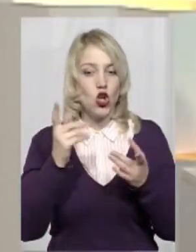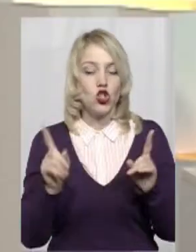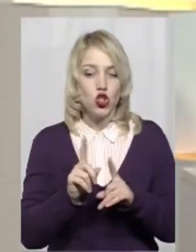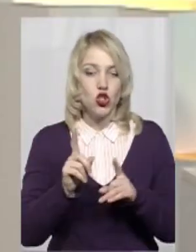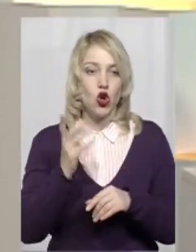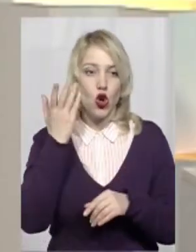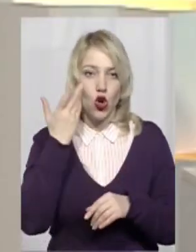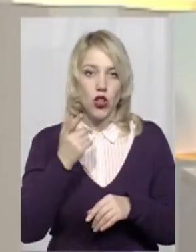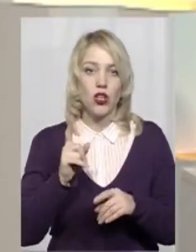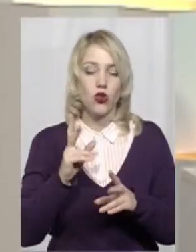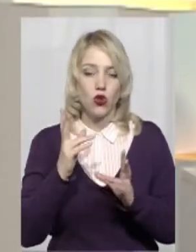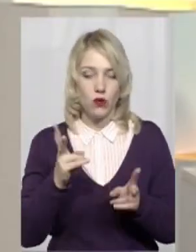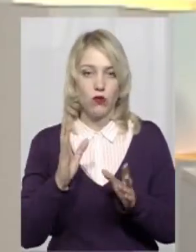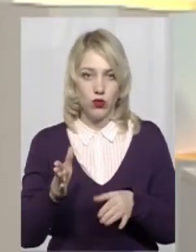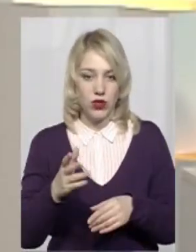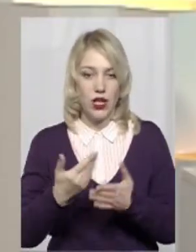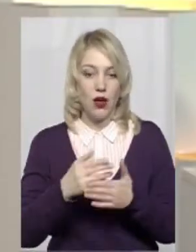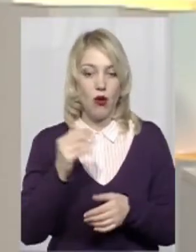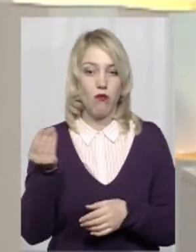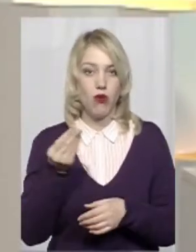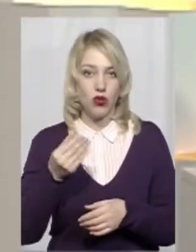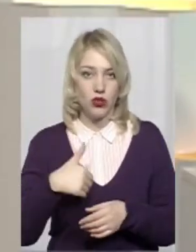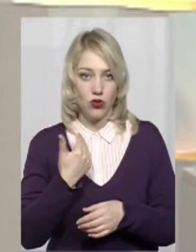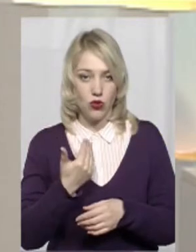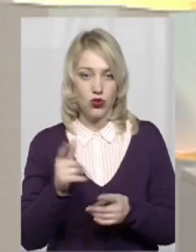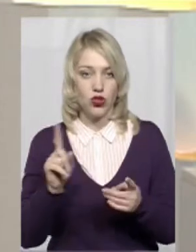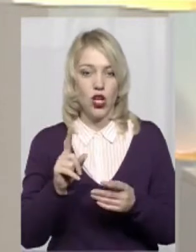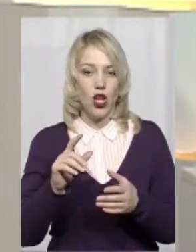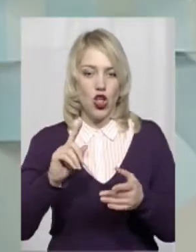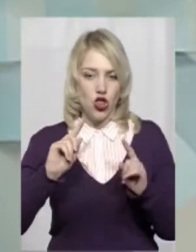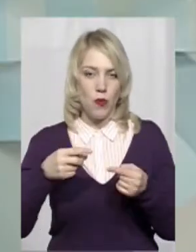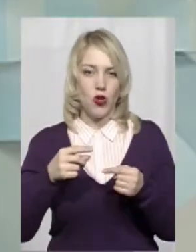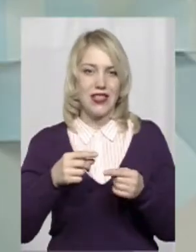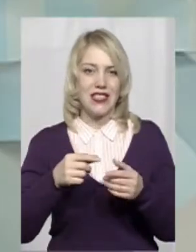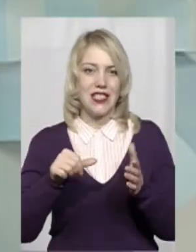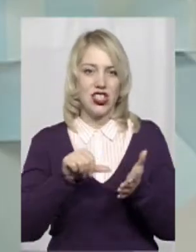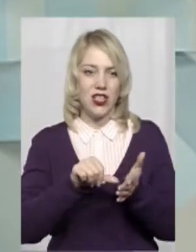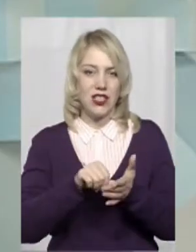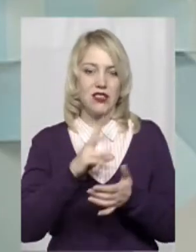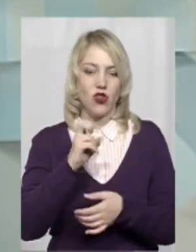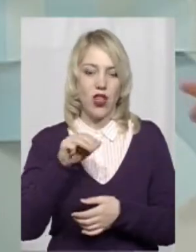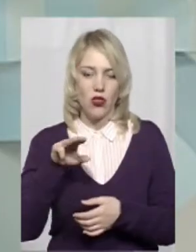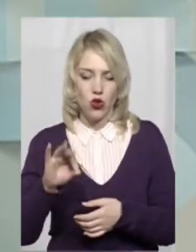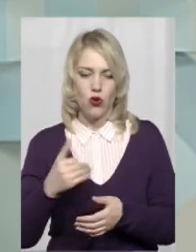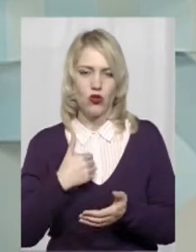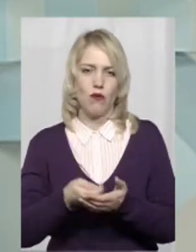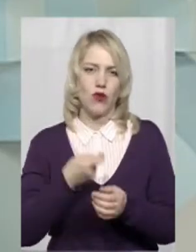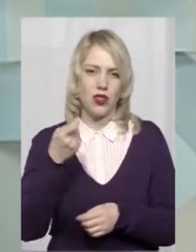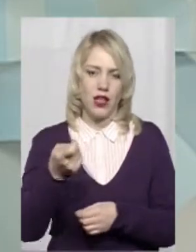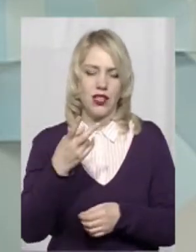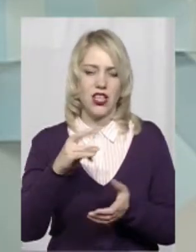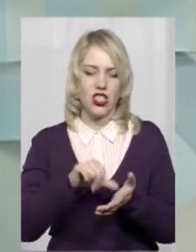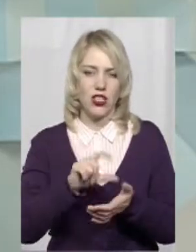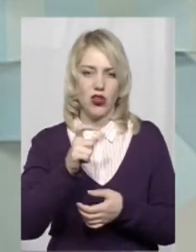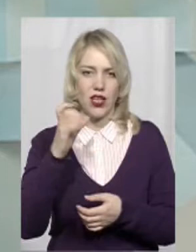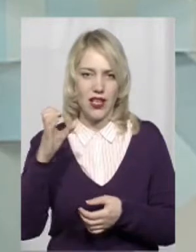буде в Порошенку, він про це багато говорить, що він хоче домогтися членства, податися на членство в НАТО, подати на членство в ЄС